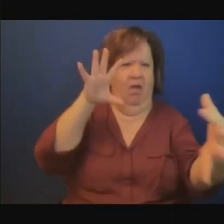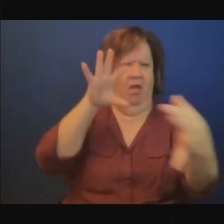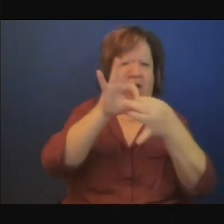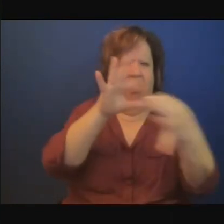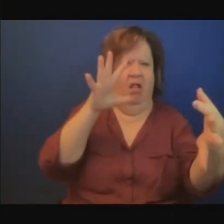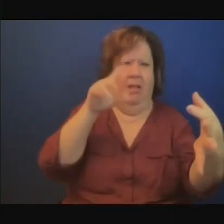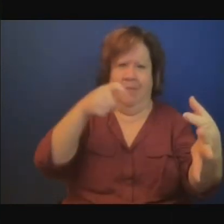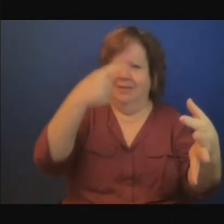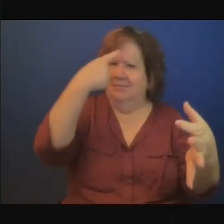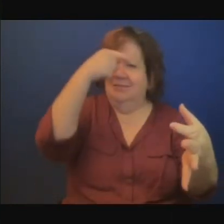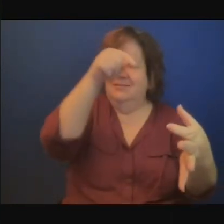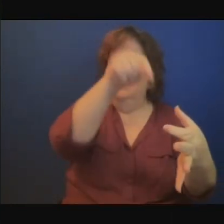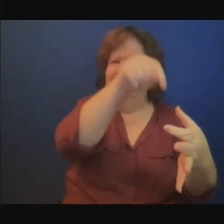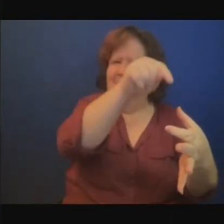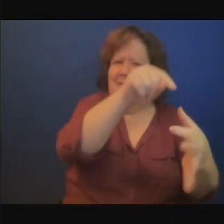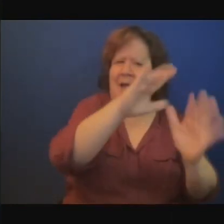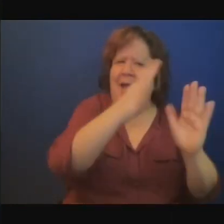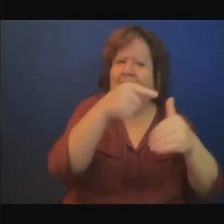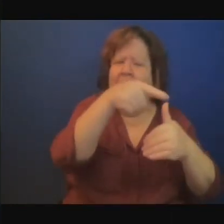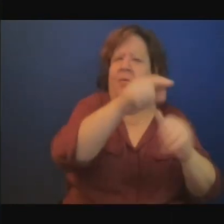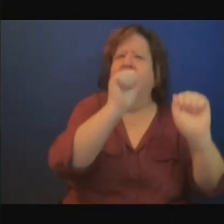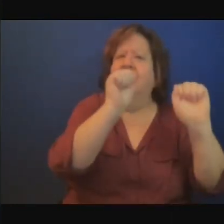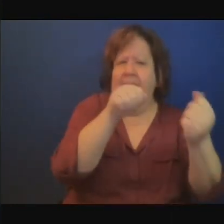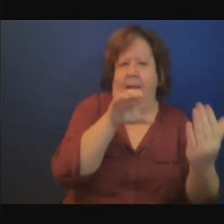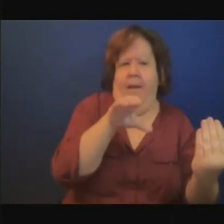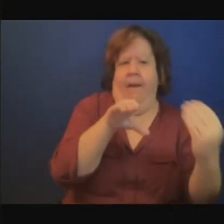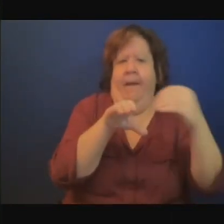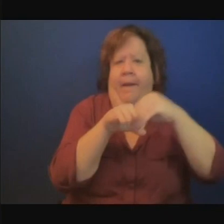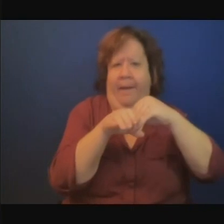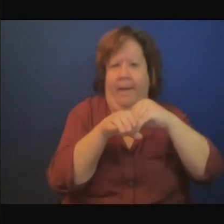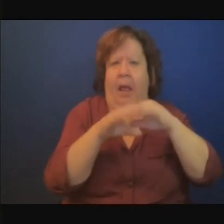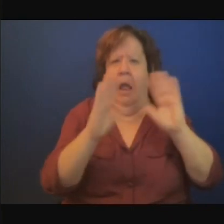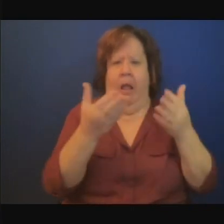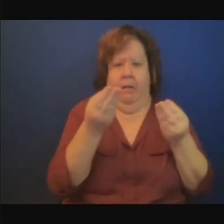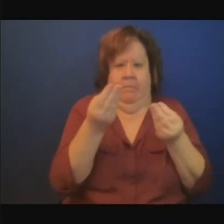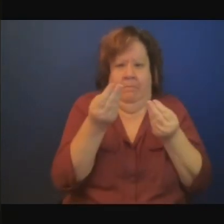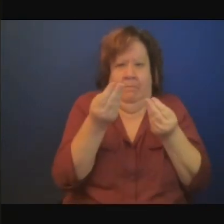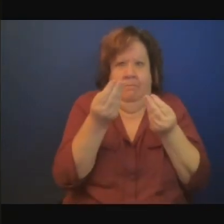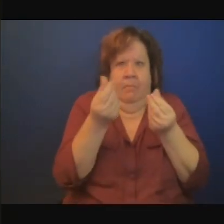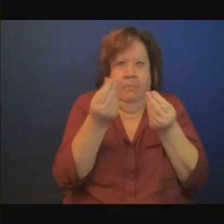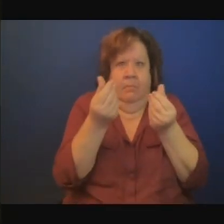Les capacités sont également à prendre en considération